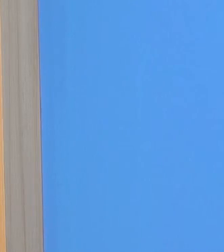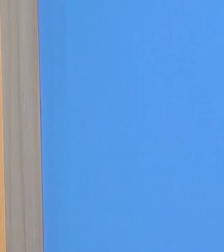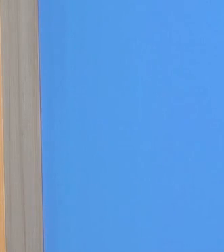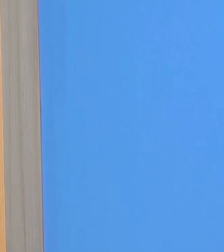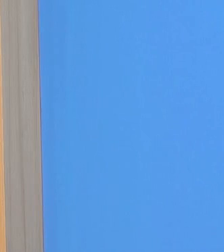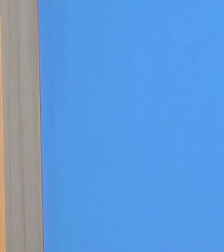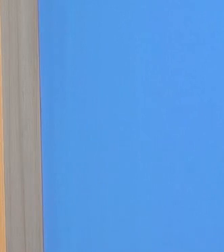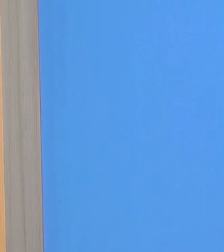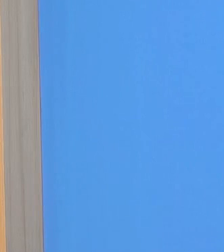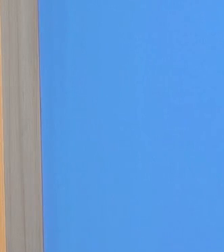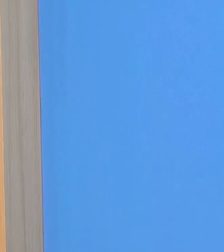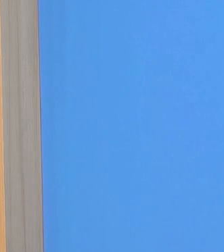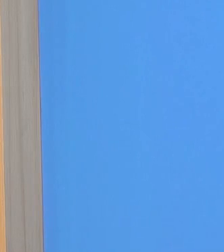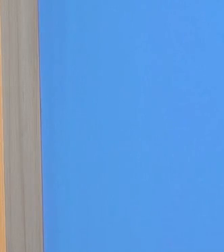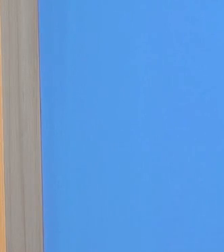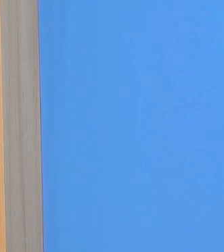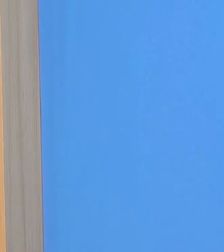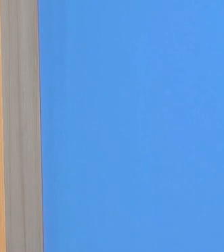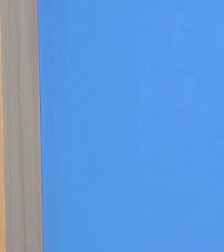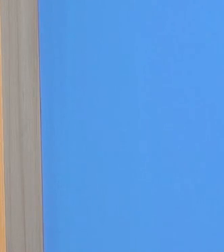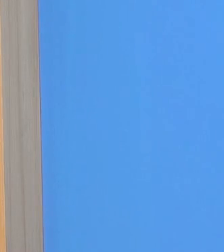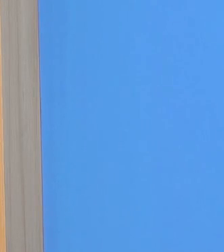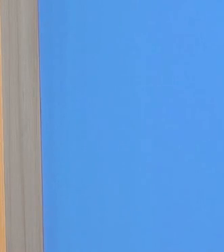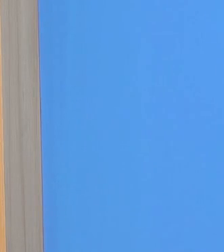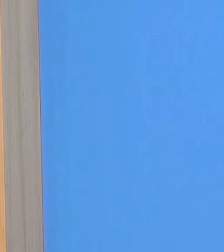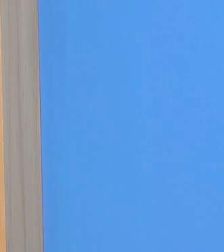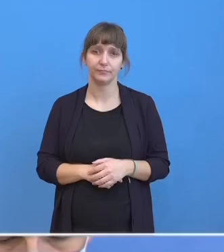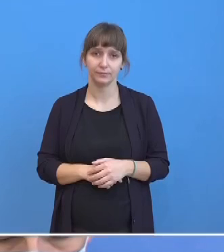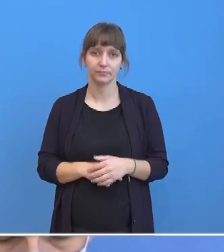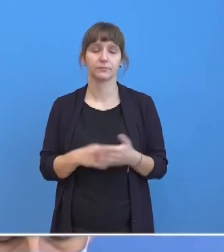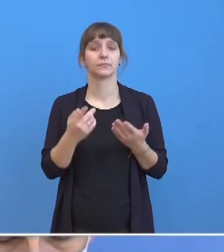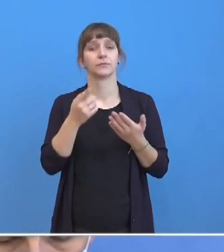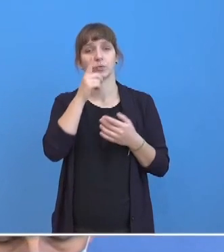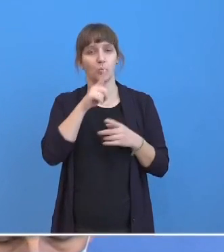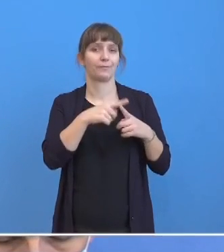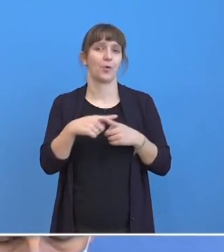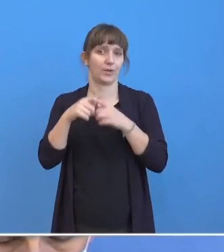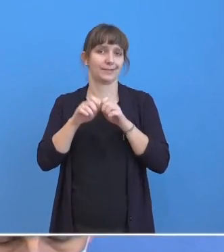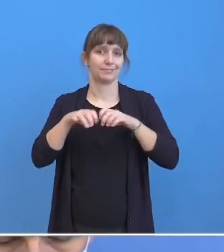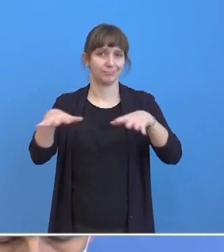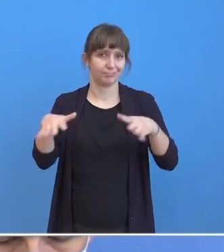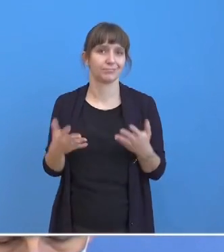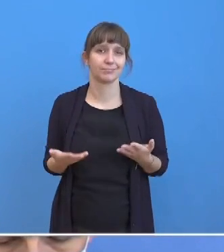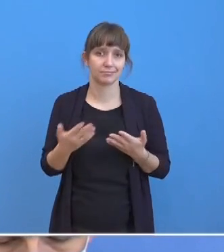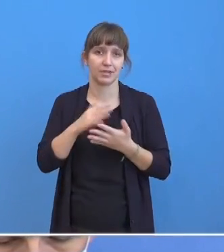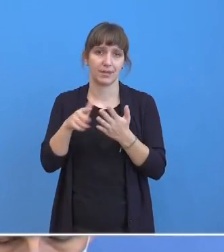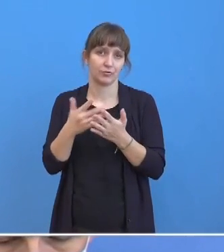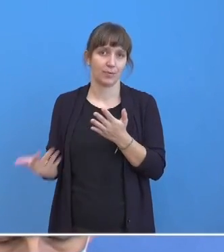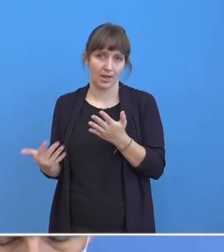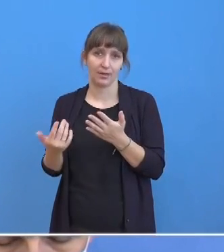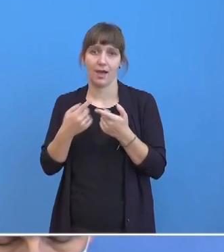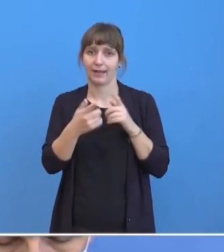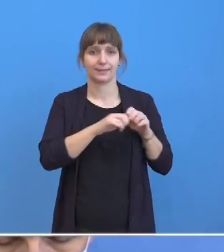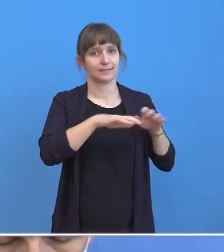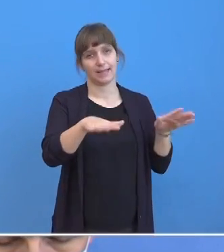Sequeira Gerardo sowie Daniel Meixner. Und nur über Phoenix ist auch die Gebärdensprachdolmetschung